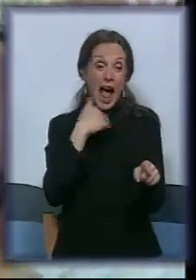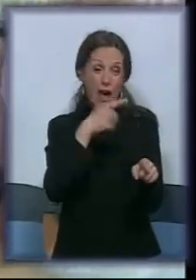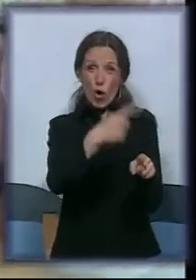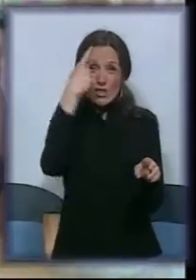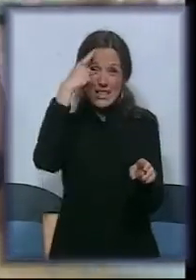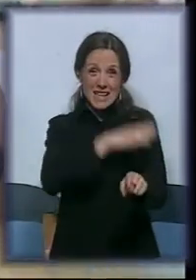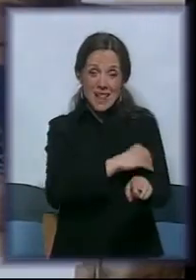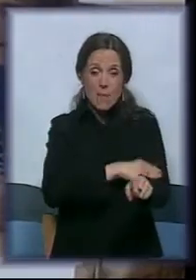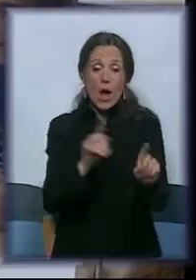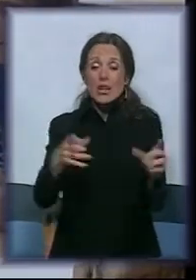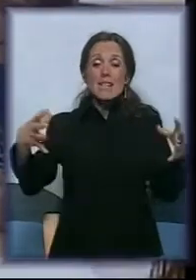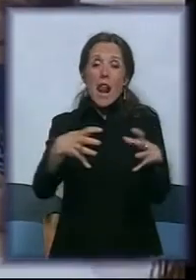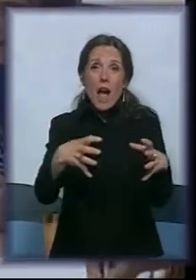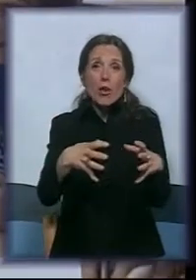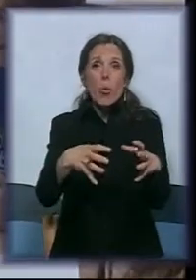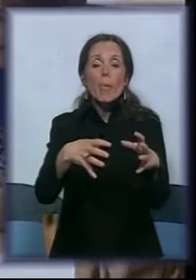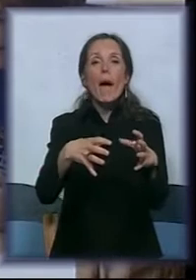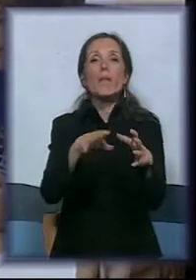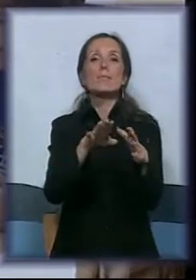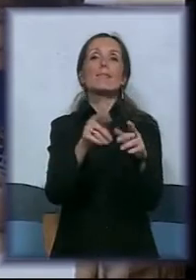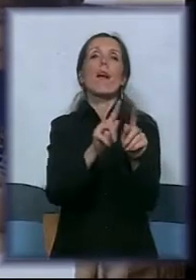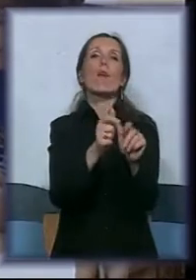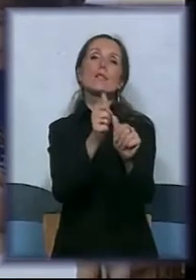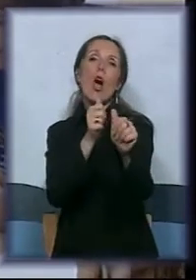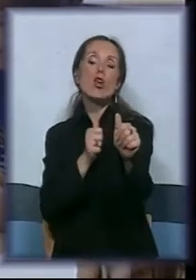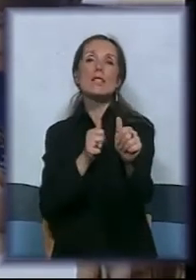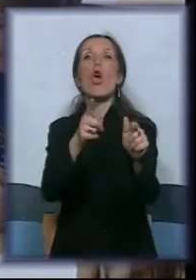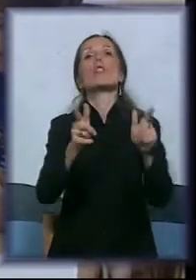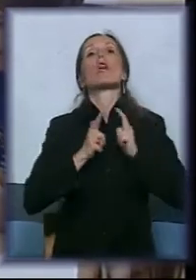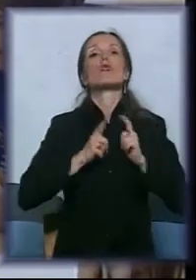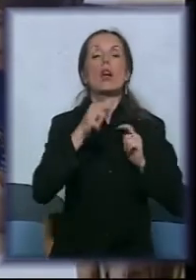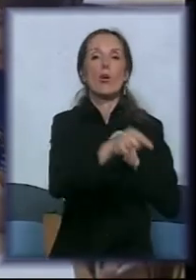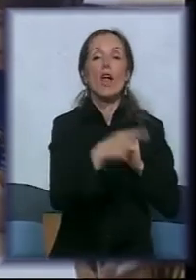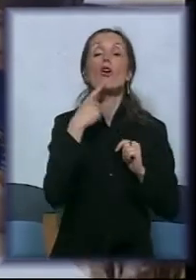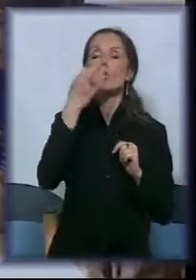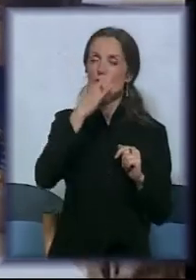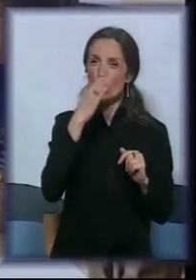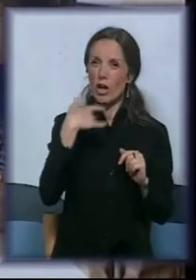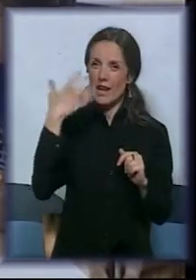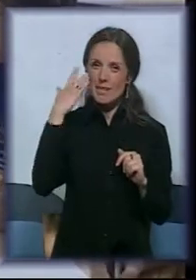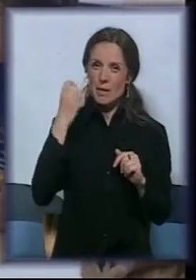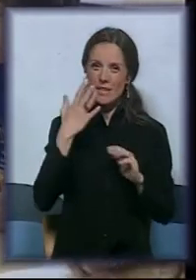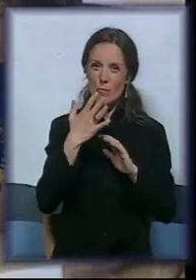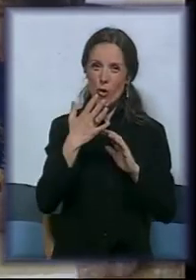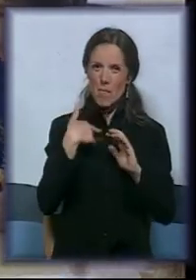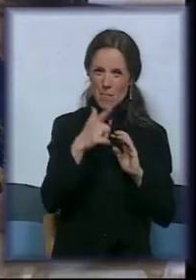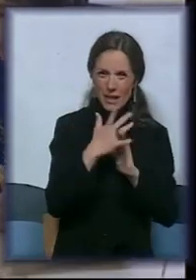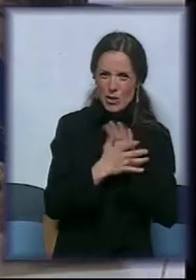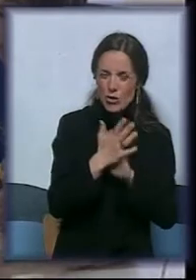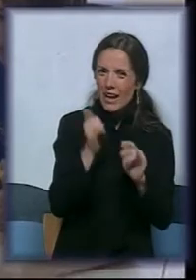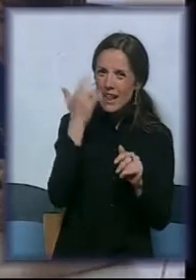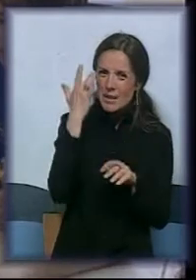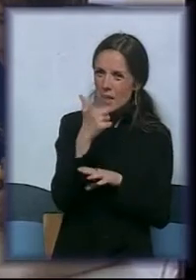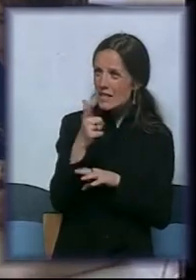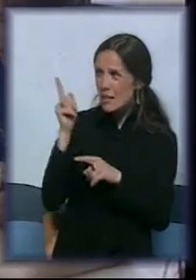i onda se čeka zbog tog koji slabija zna da reže. Ovako? Ja ne znam da li ovdje da smo mi razgovarali na snimku prikazano i ono što se